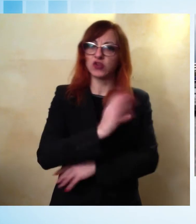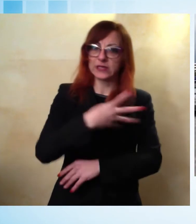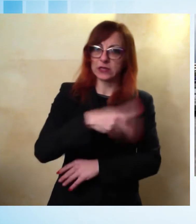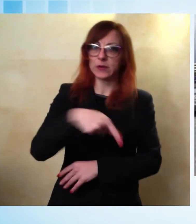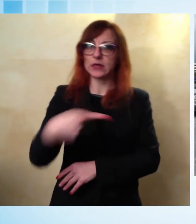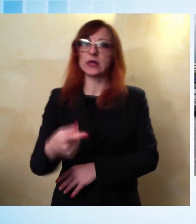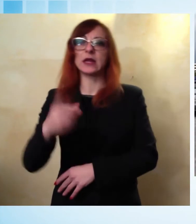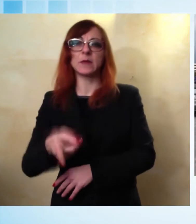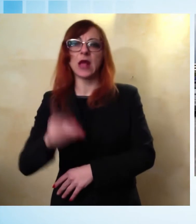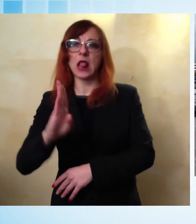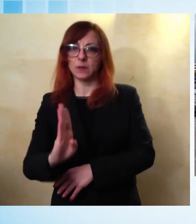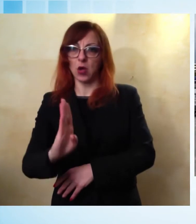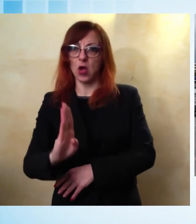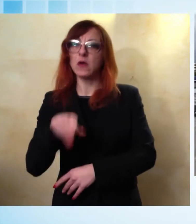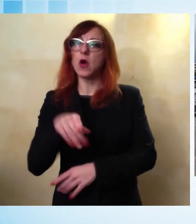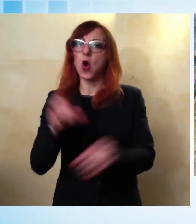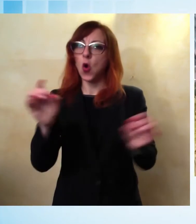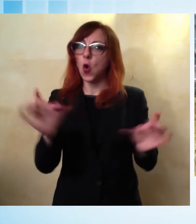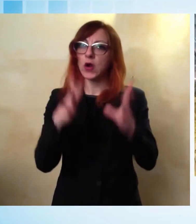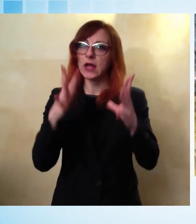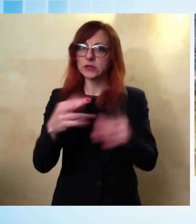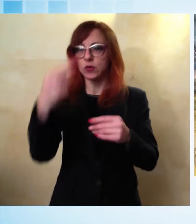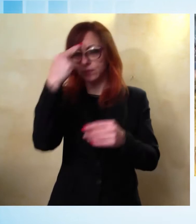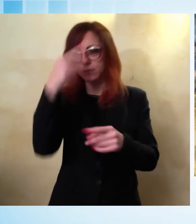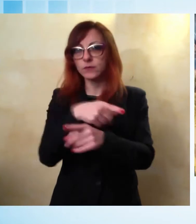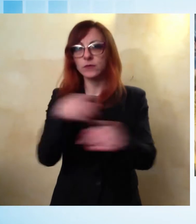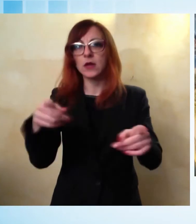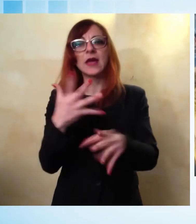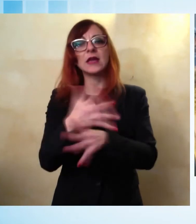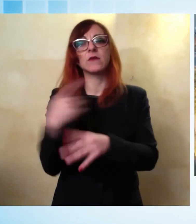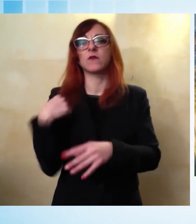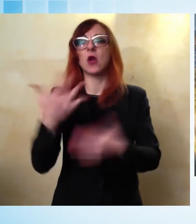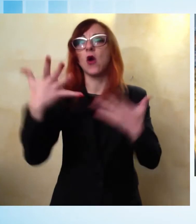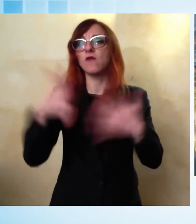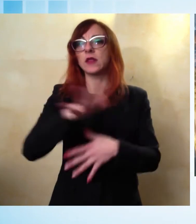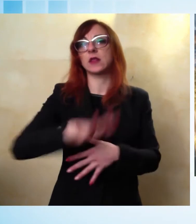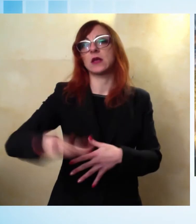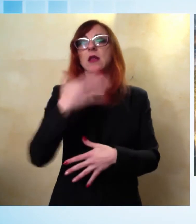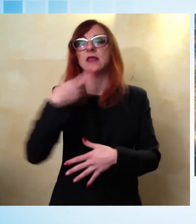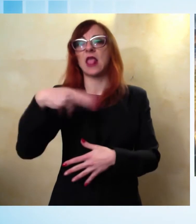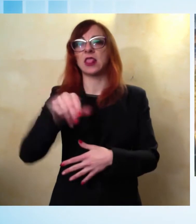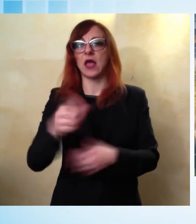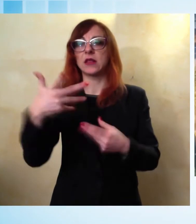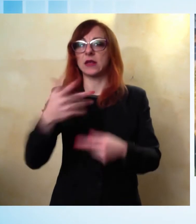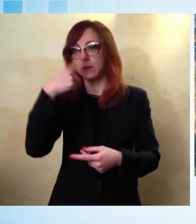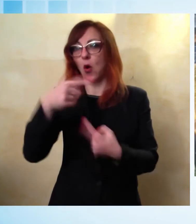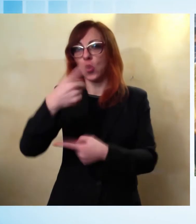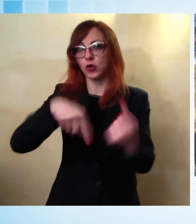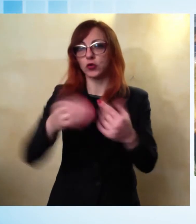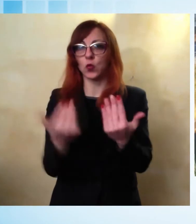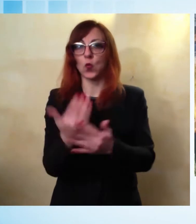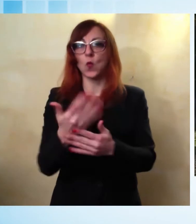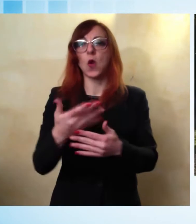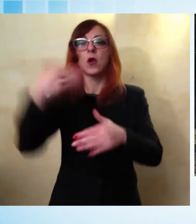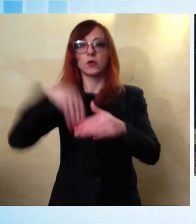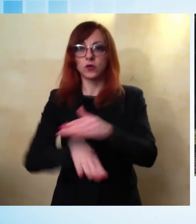Bove, che hanno colto l'occasione per ricordare gli interventi già ultimati nel quartiere, come la nuova rotatoria e il sottopasso di Piazzale Boccherini,